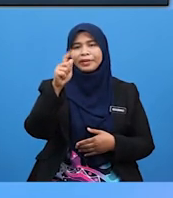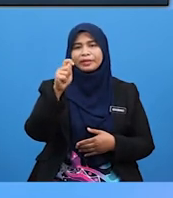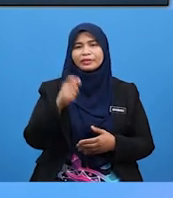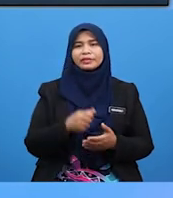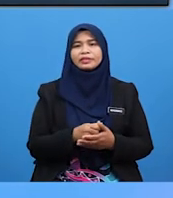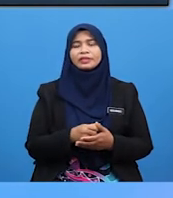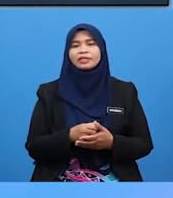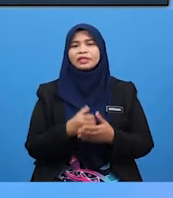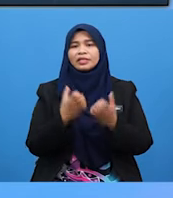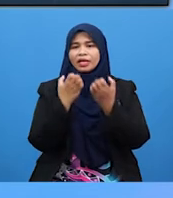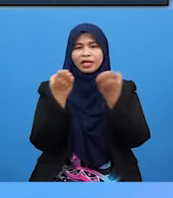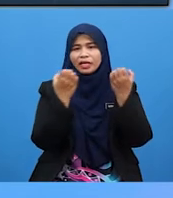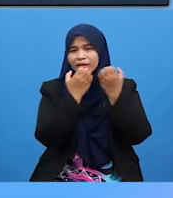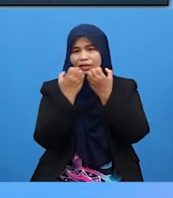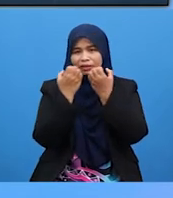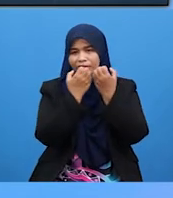Harmonika